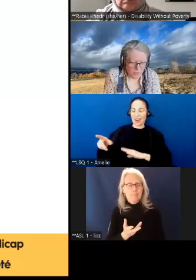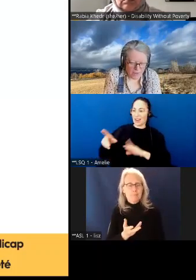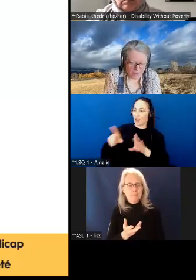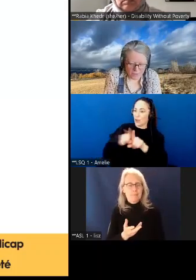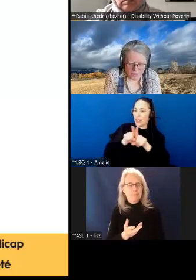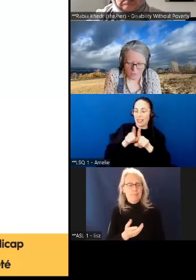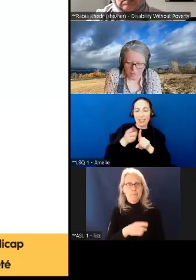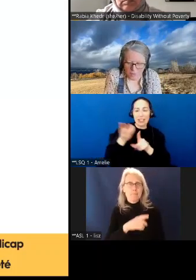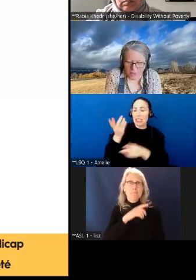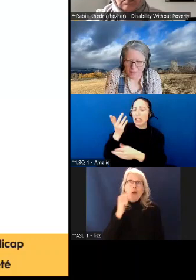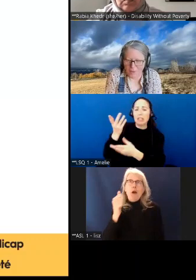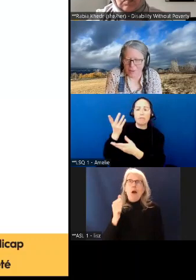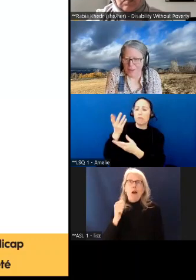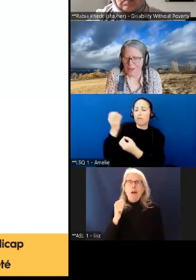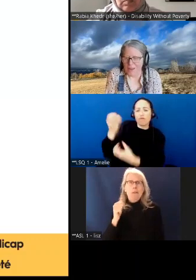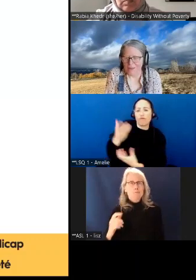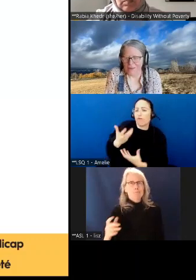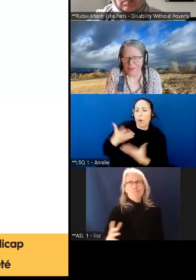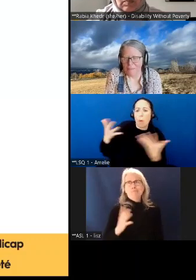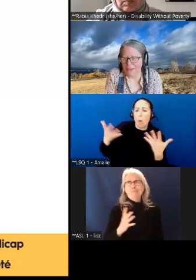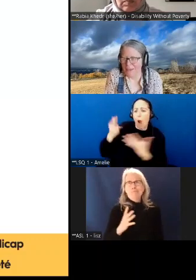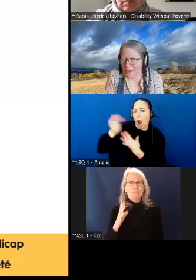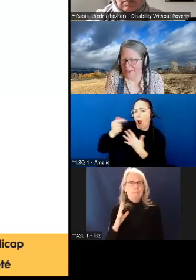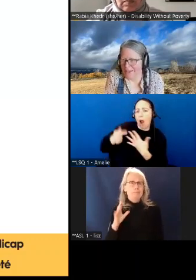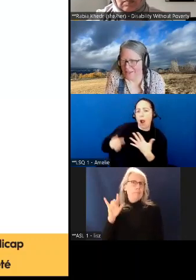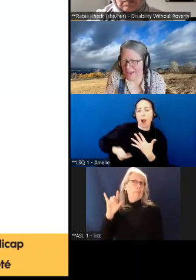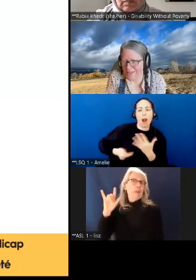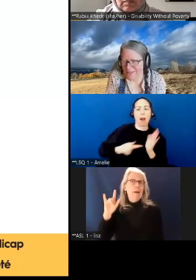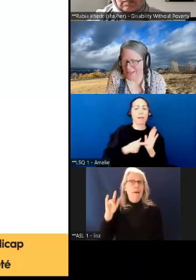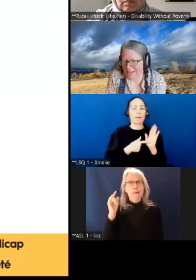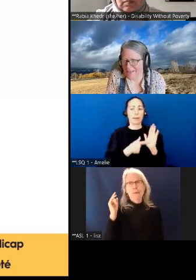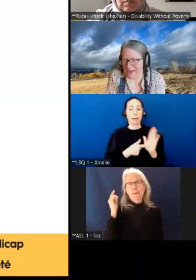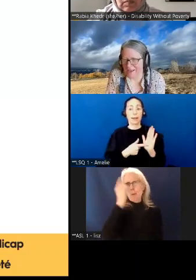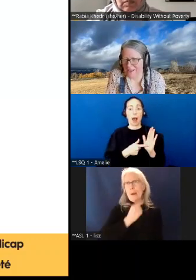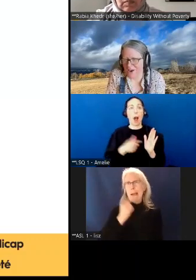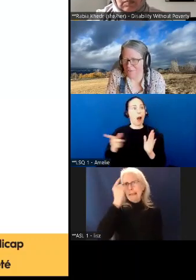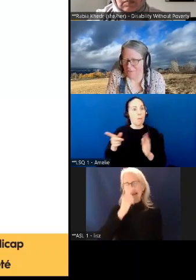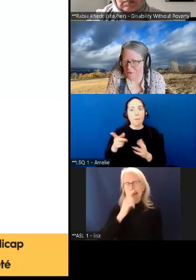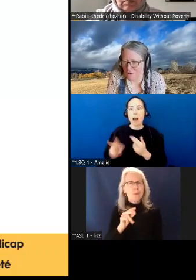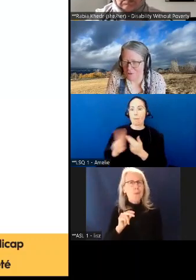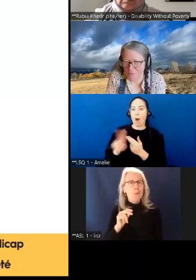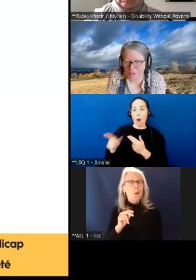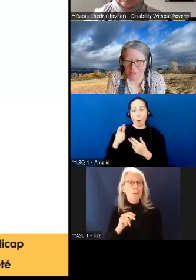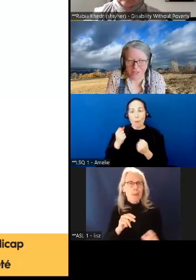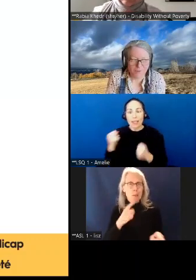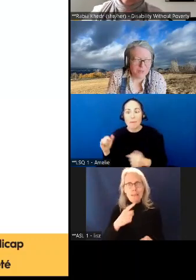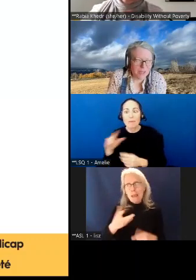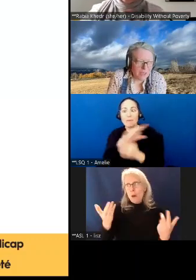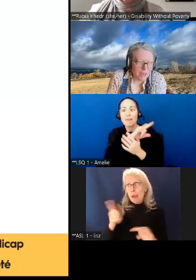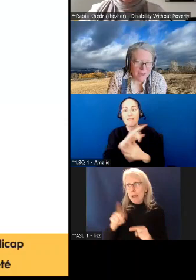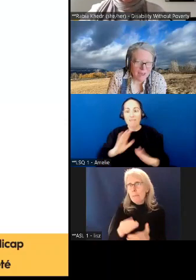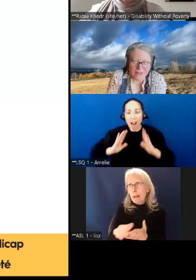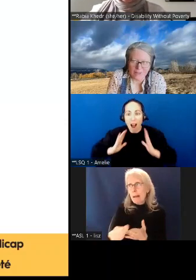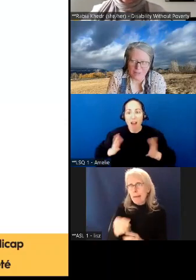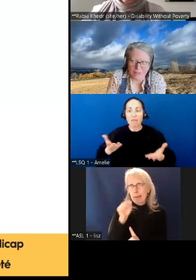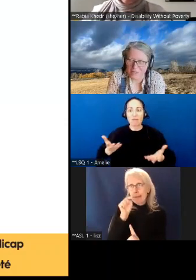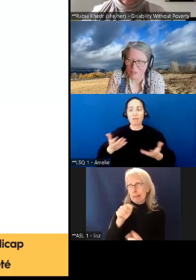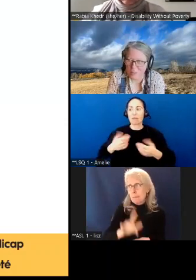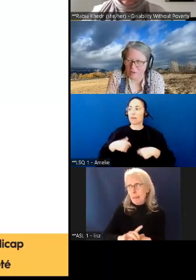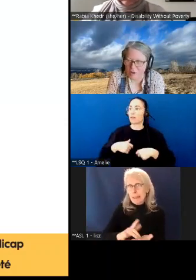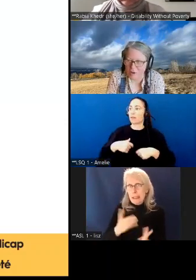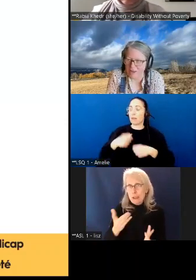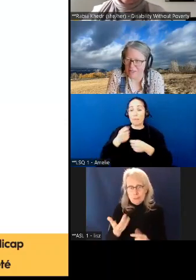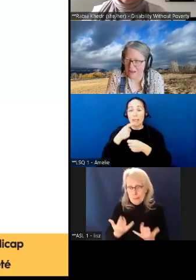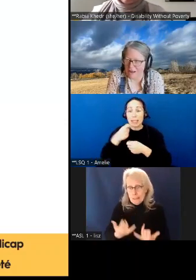choses qu'ils ont mentionnées, c'était, ah, je pourrais prendre l'avion pour aller en vacances, ces